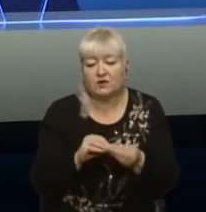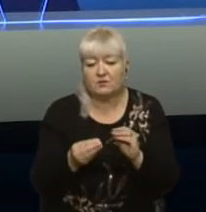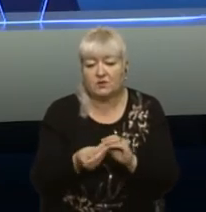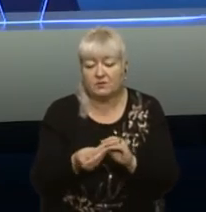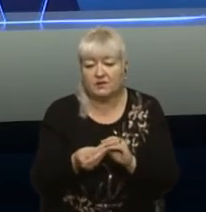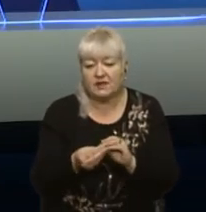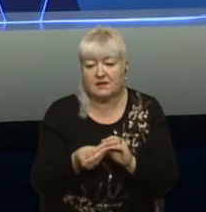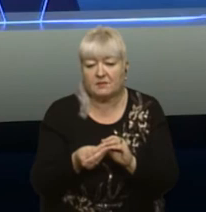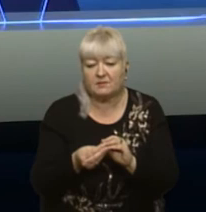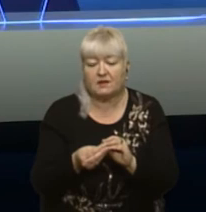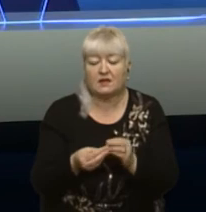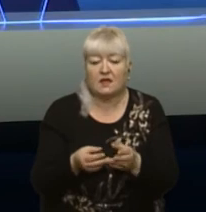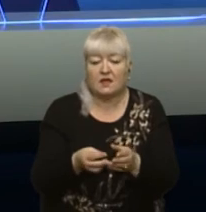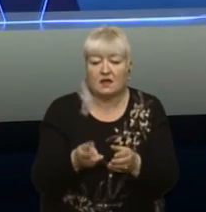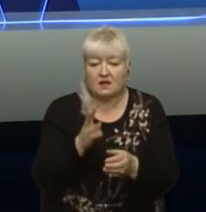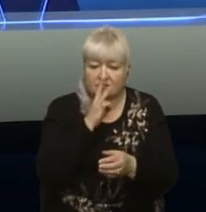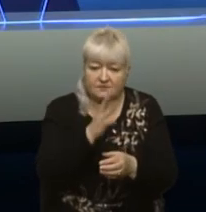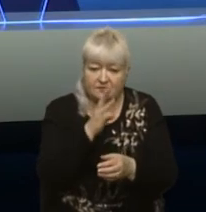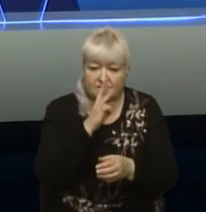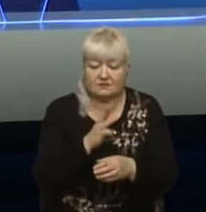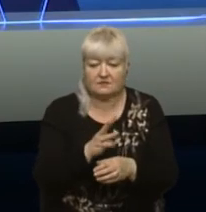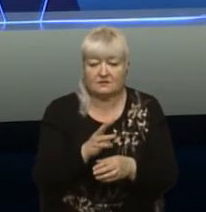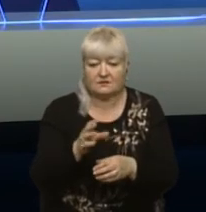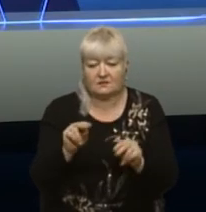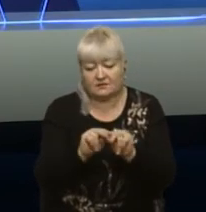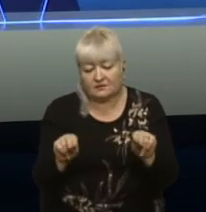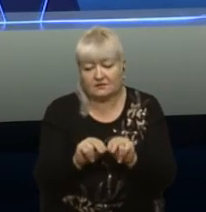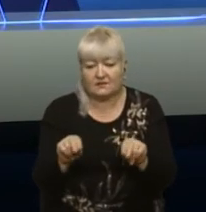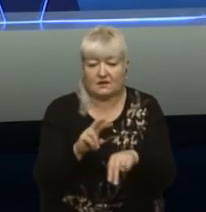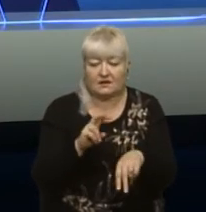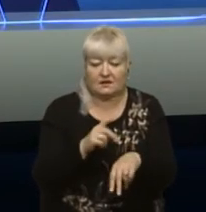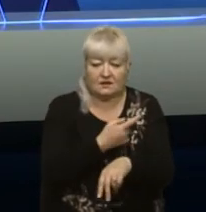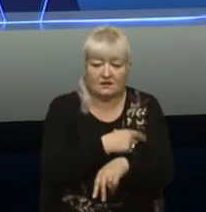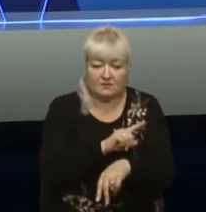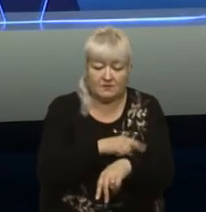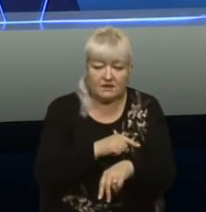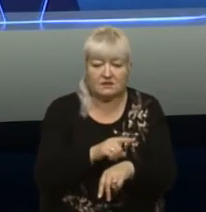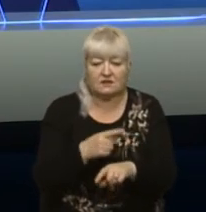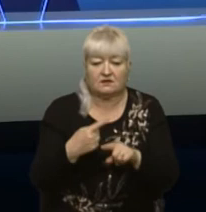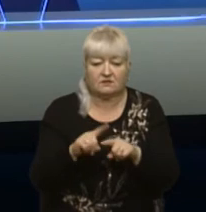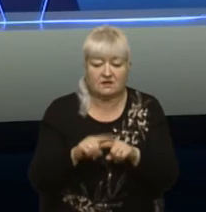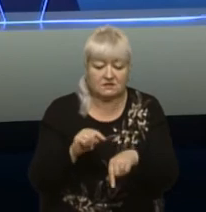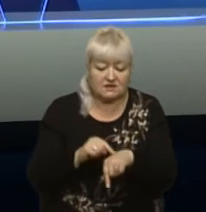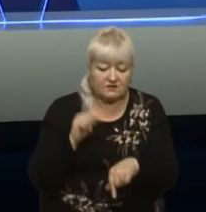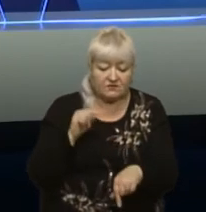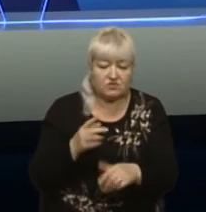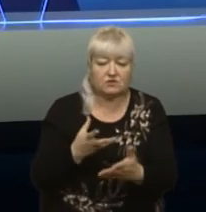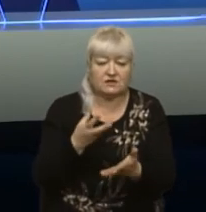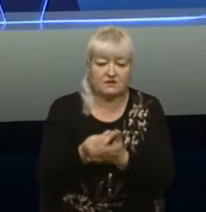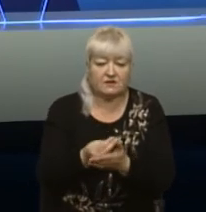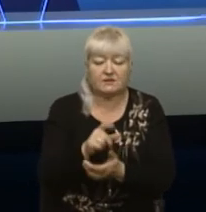заробітних платах освітян і медиків. Це, в свою чергу, відіграло, мабуть, я так думаю, на виплаті мешканцям.